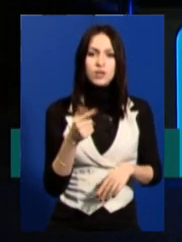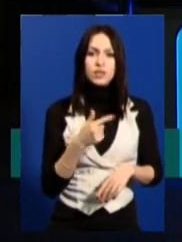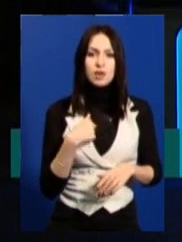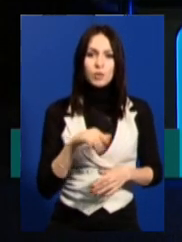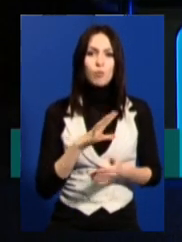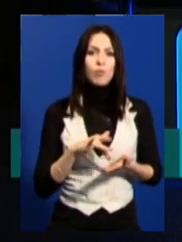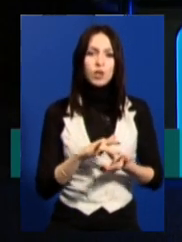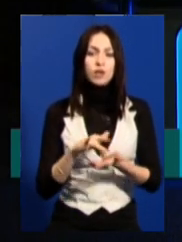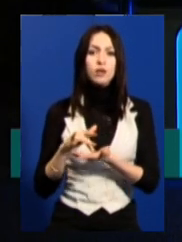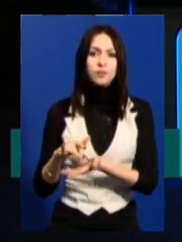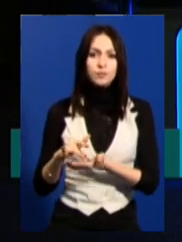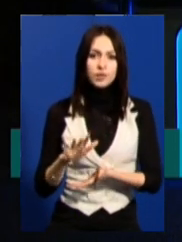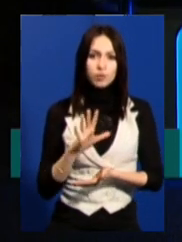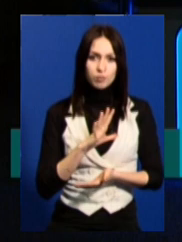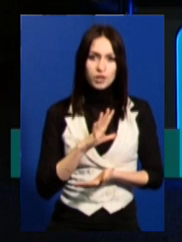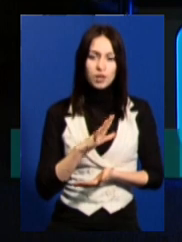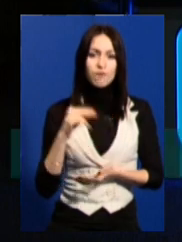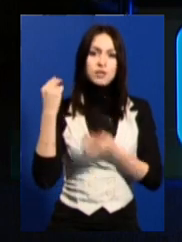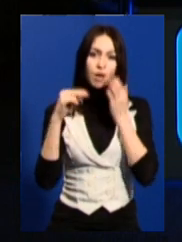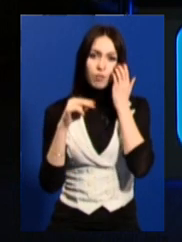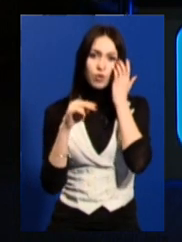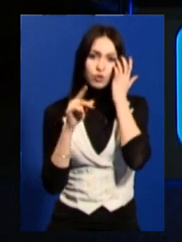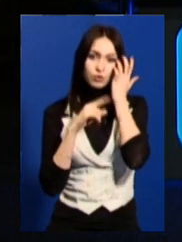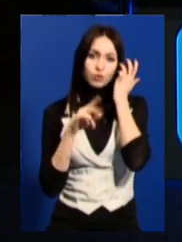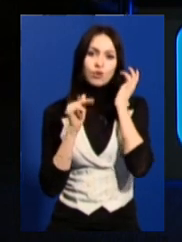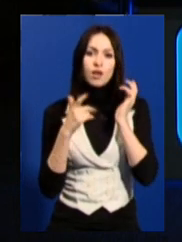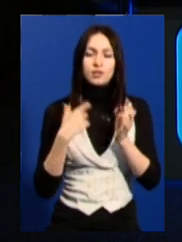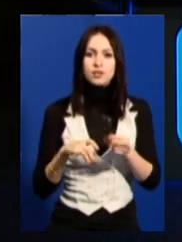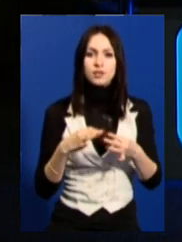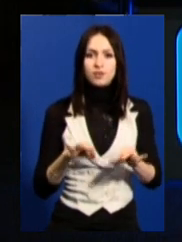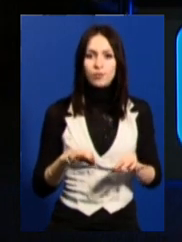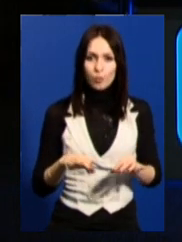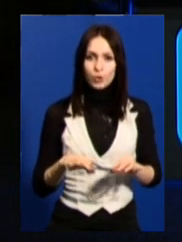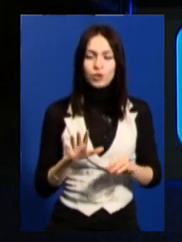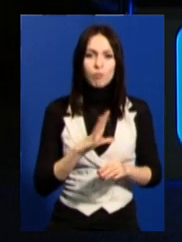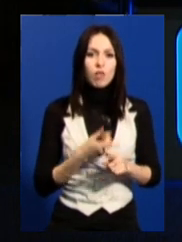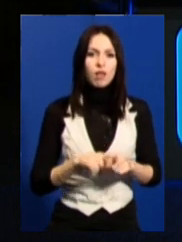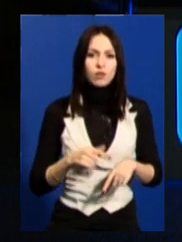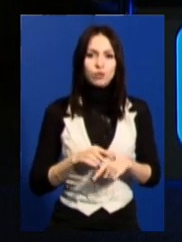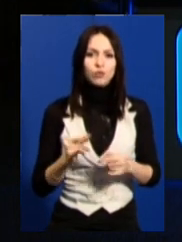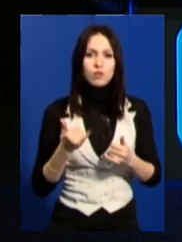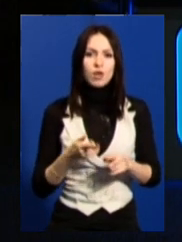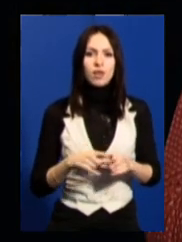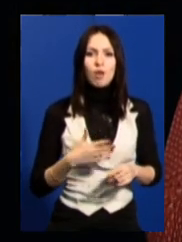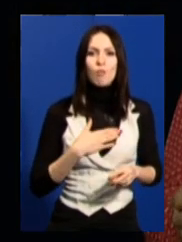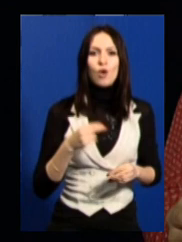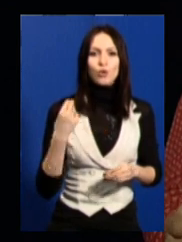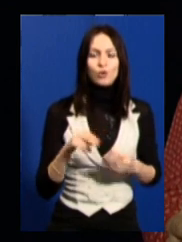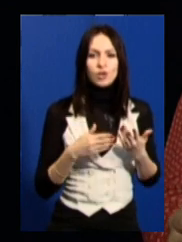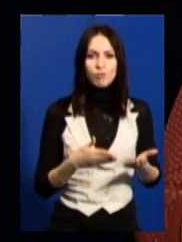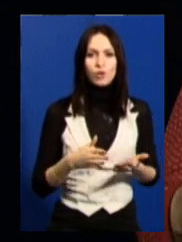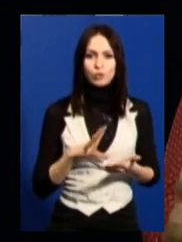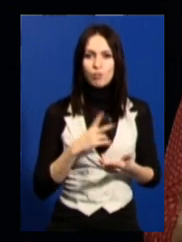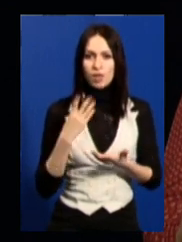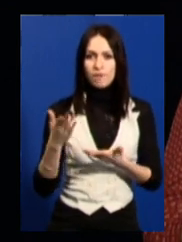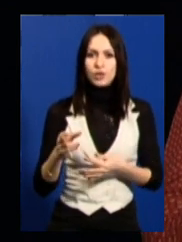проїхали, в Запоріжжі свої. Було таке відчуття, що це тепер моє Запоріжжя. По ним було